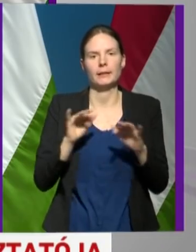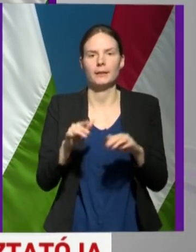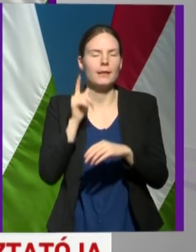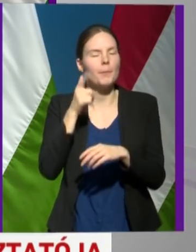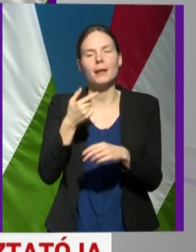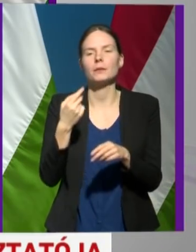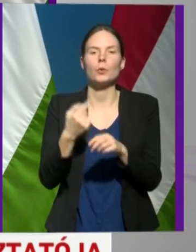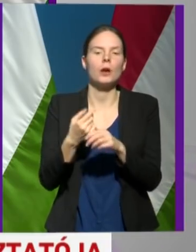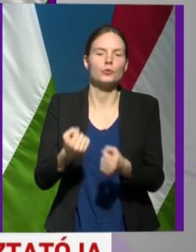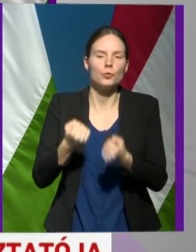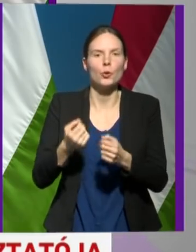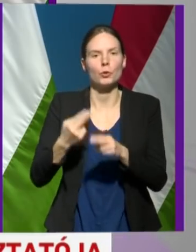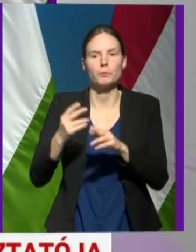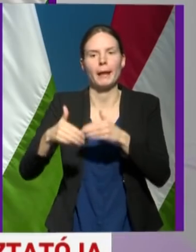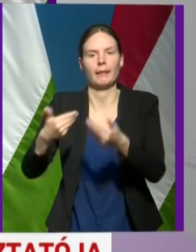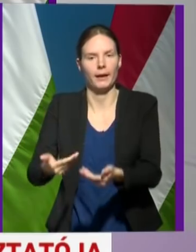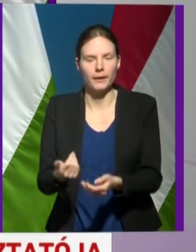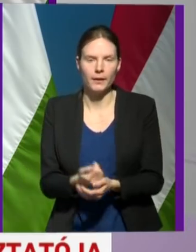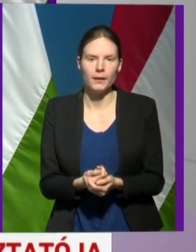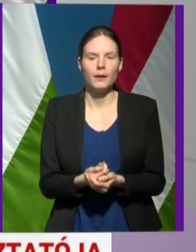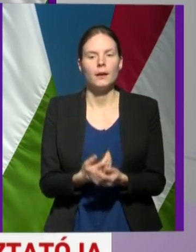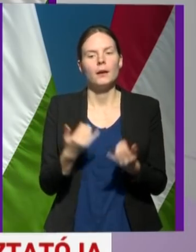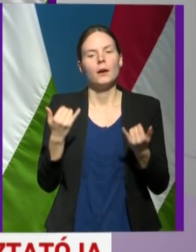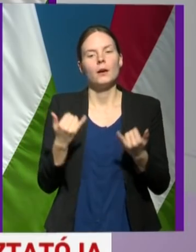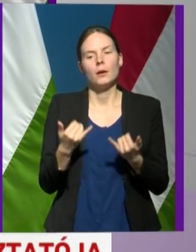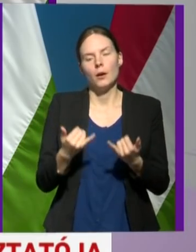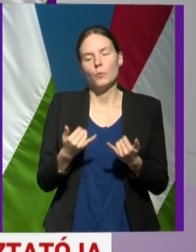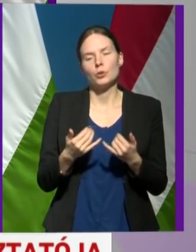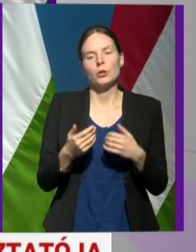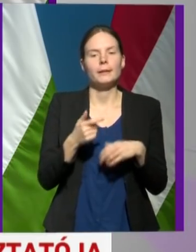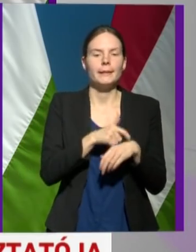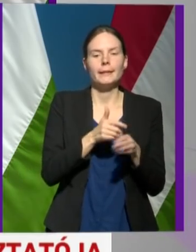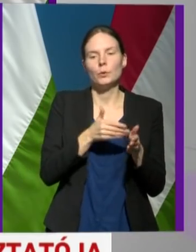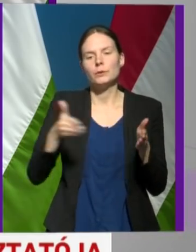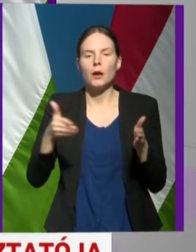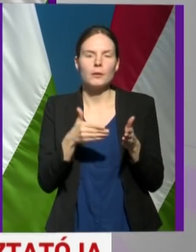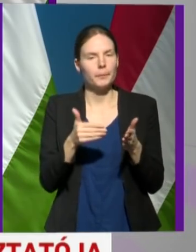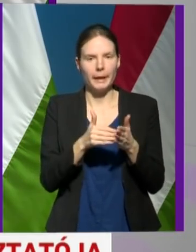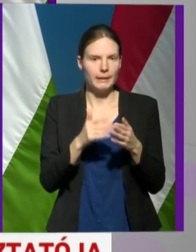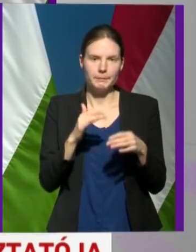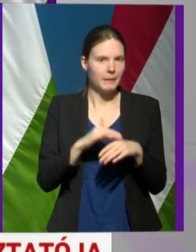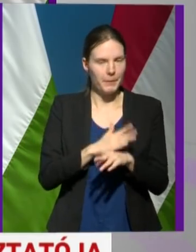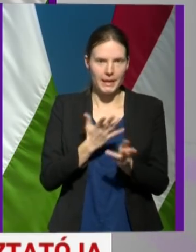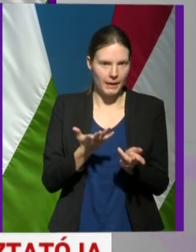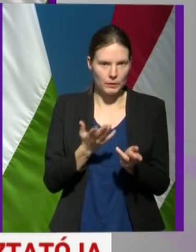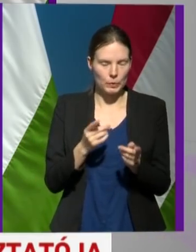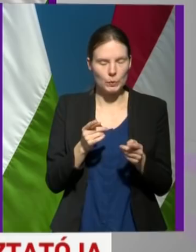Nyilván ebben a szezonban talán ennek a hatását még kevésbé fogjuk